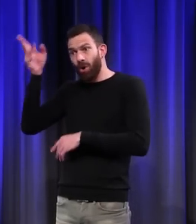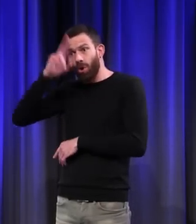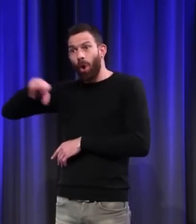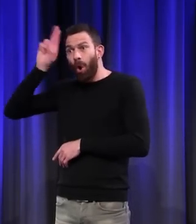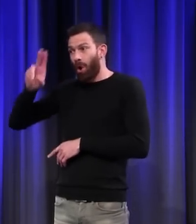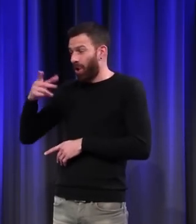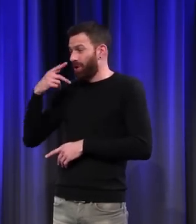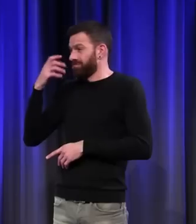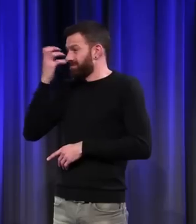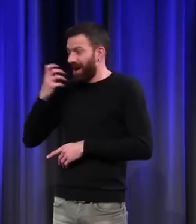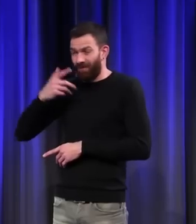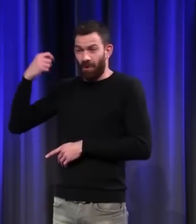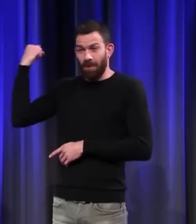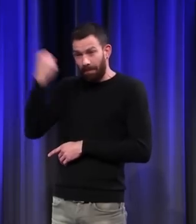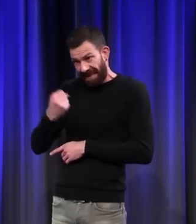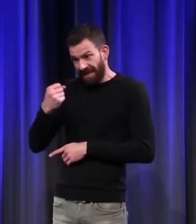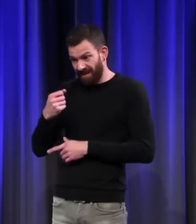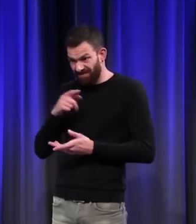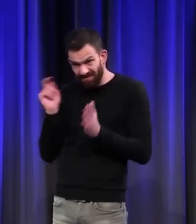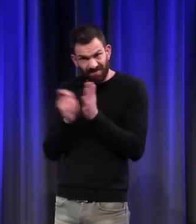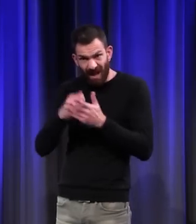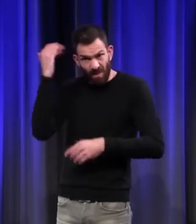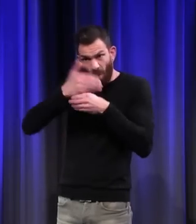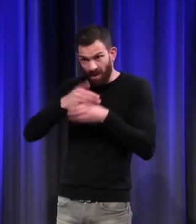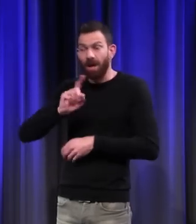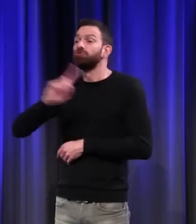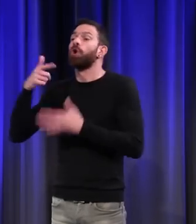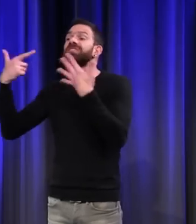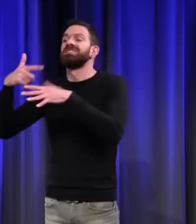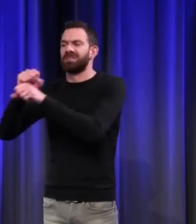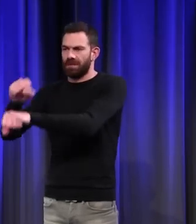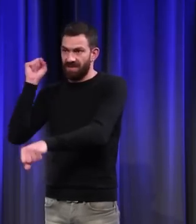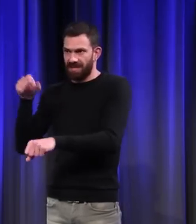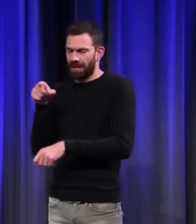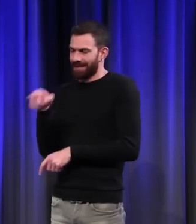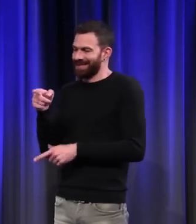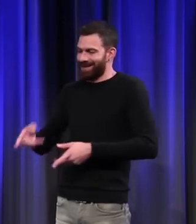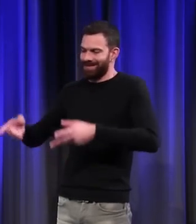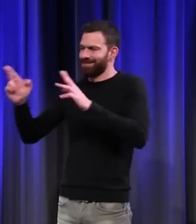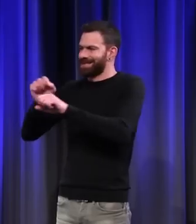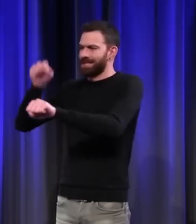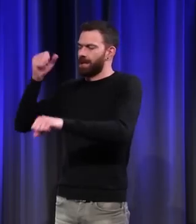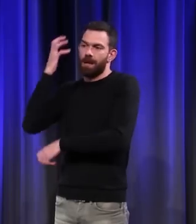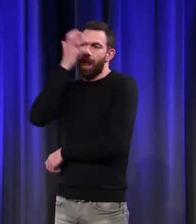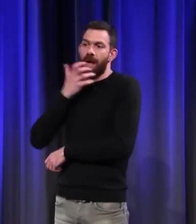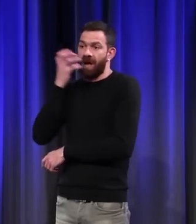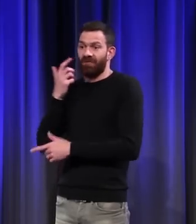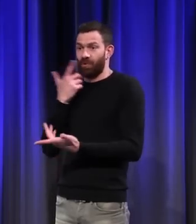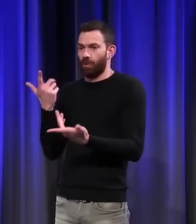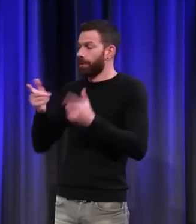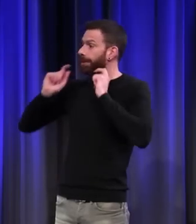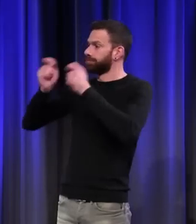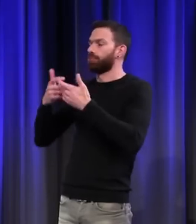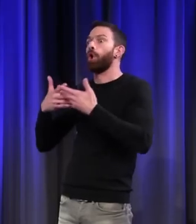Moyen Âge, c'est au XVIIe siècle, le siècle épouvantable, c'est celui qu'on appelle, curieusement, le grand